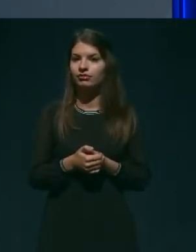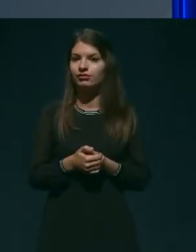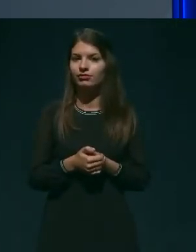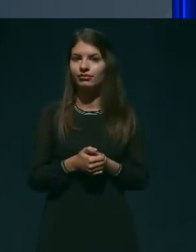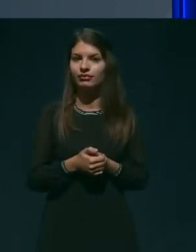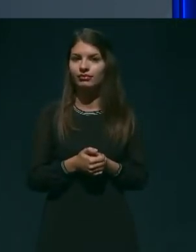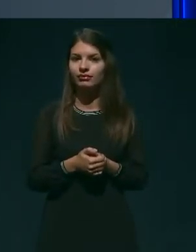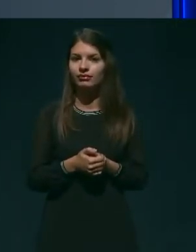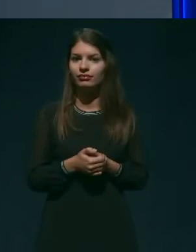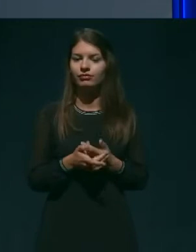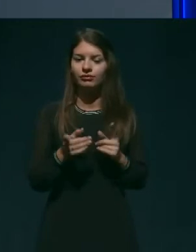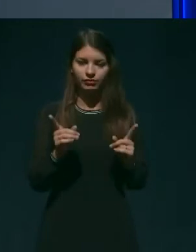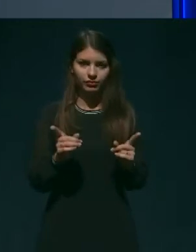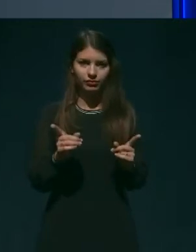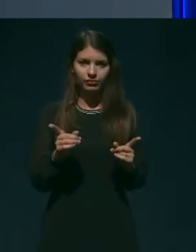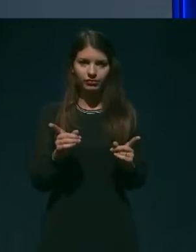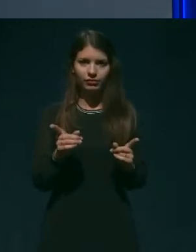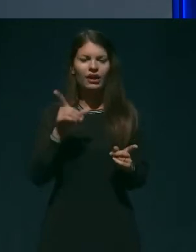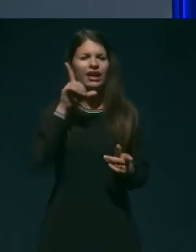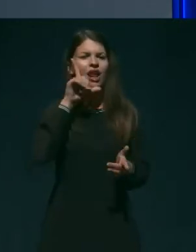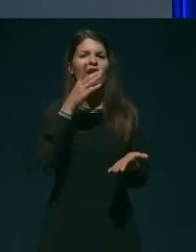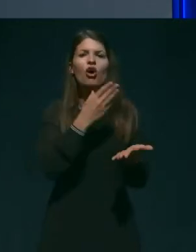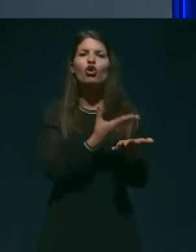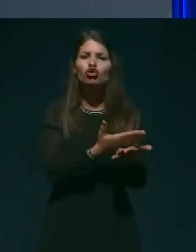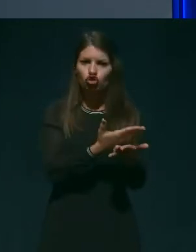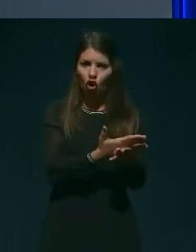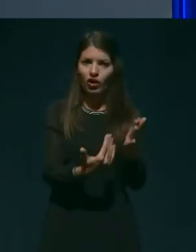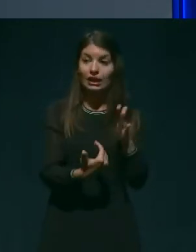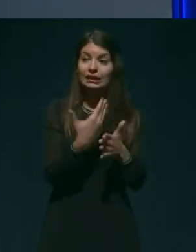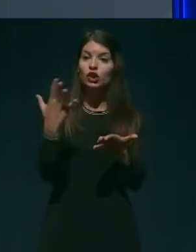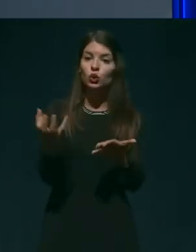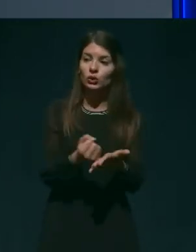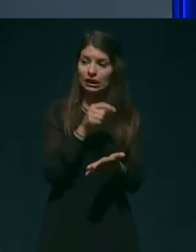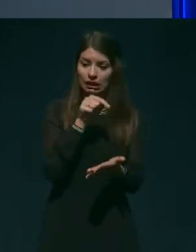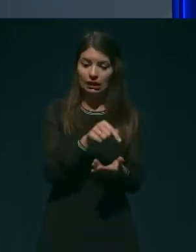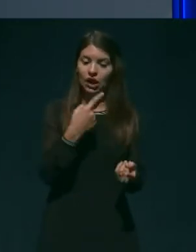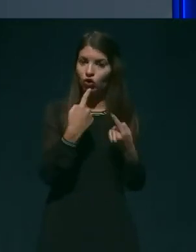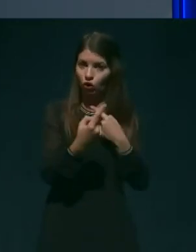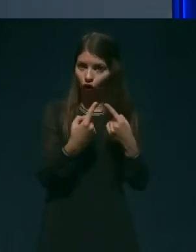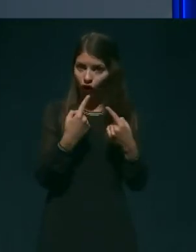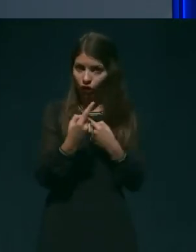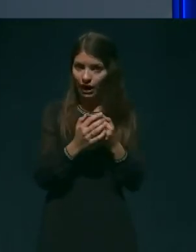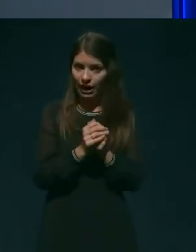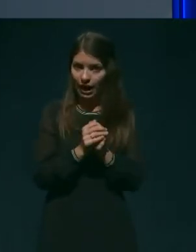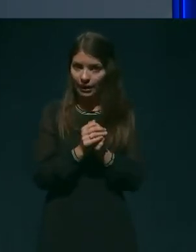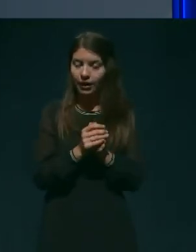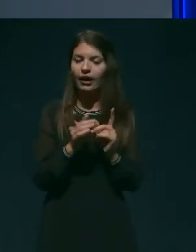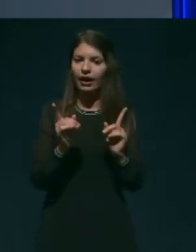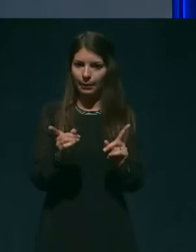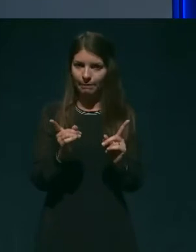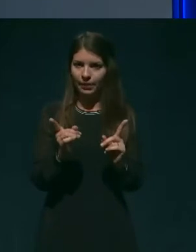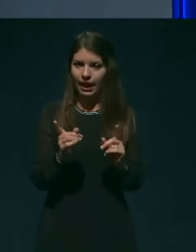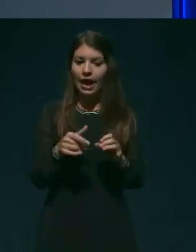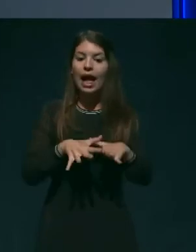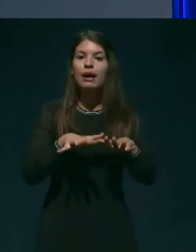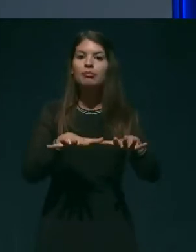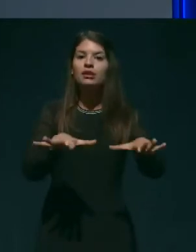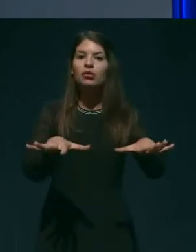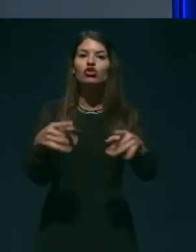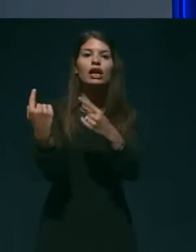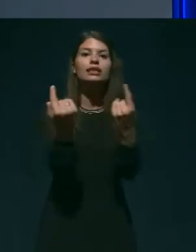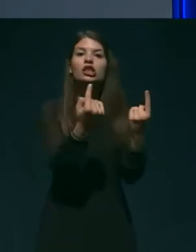Ključna podlaga za doseganje takega dogovora je epidemiološka slika v teh